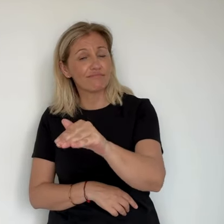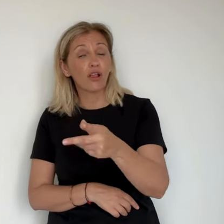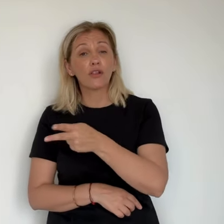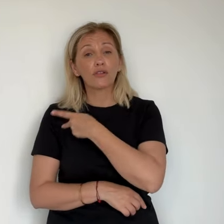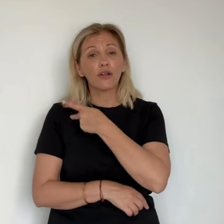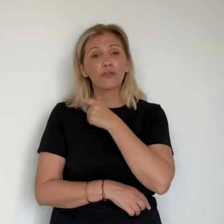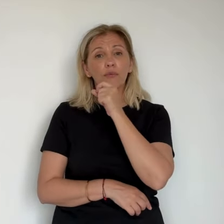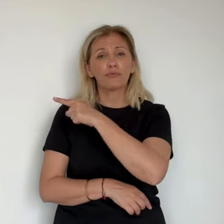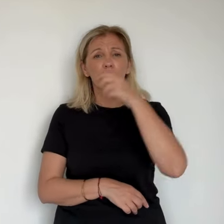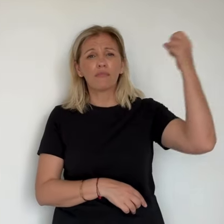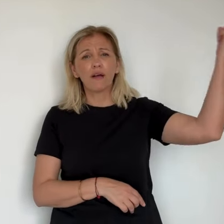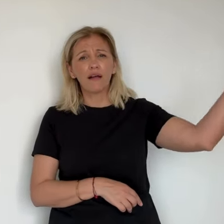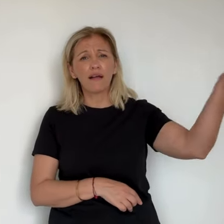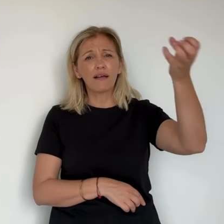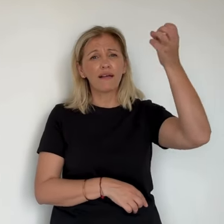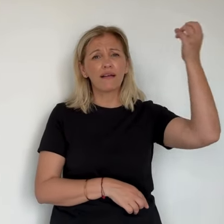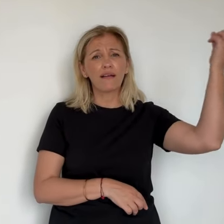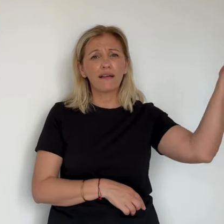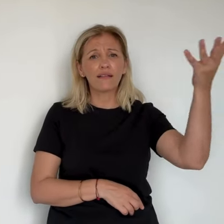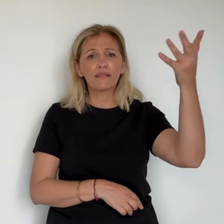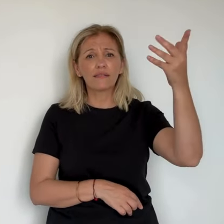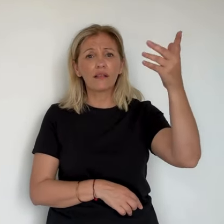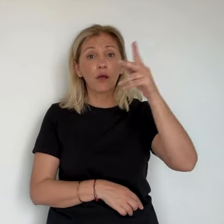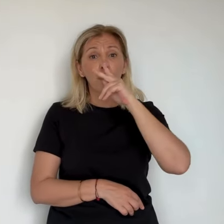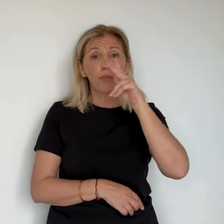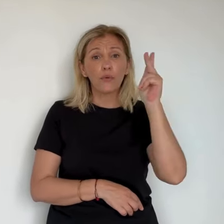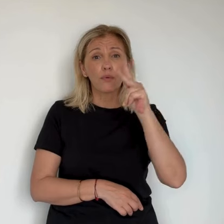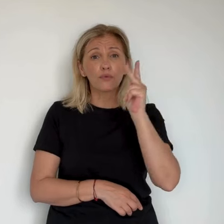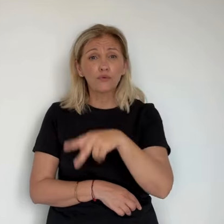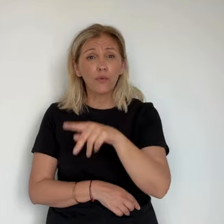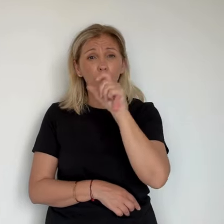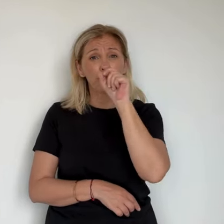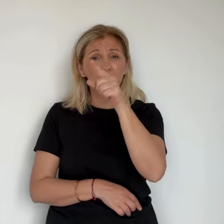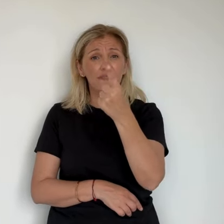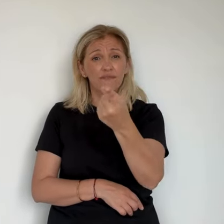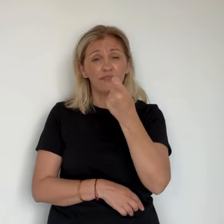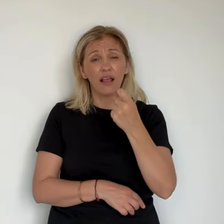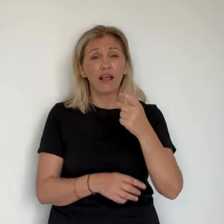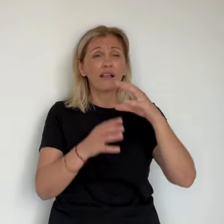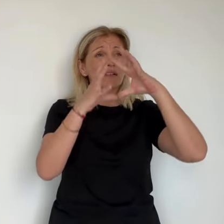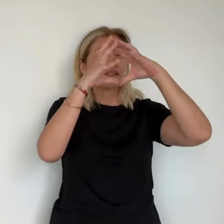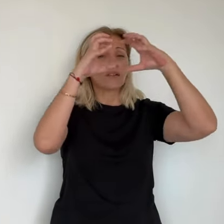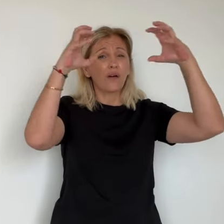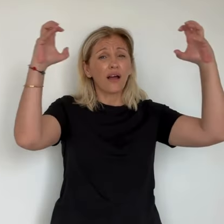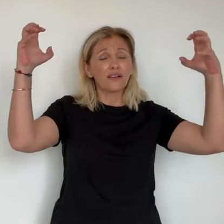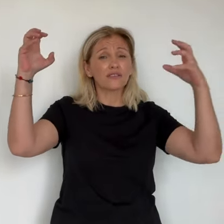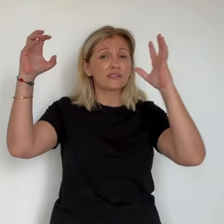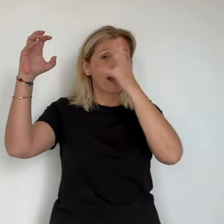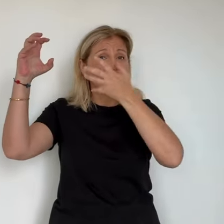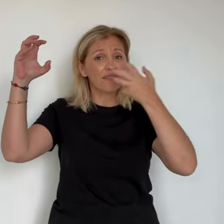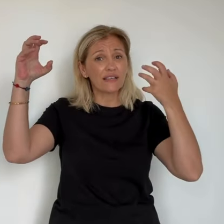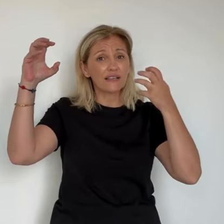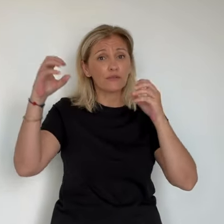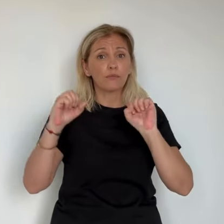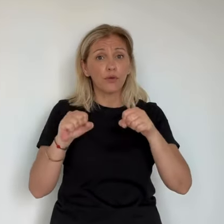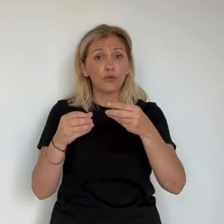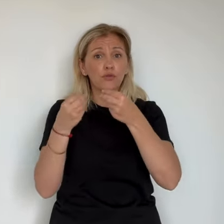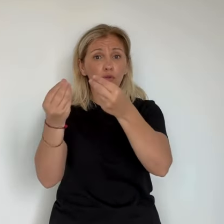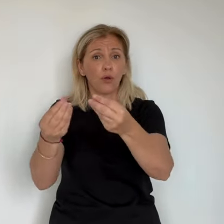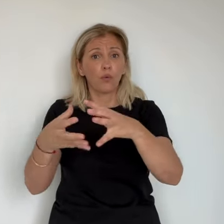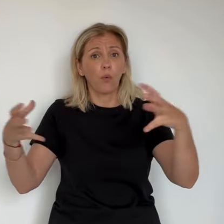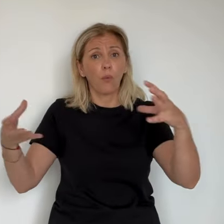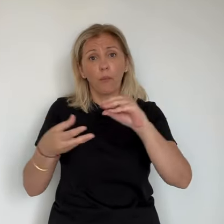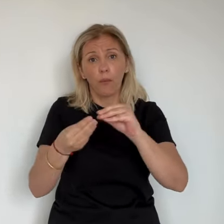qu'il peut y avoir, même en ayant des particules d'origine naturelle, un impact sur la santé. Un impact sanitaire